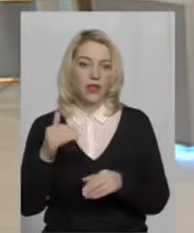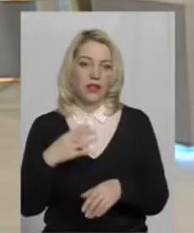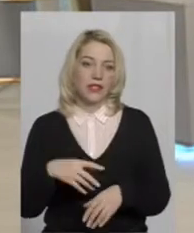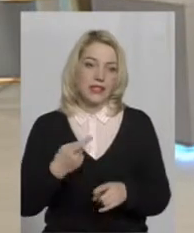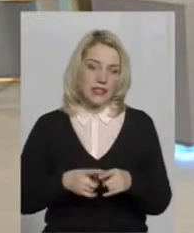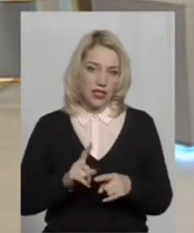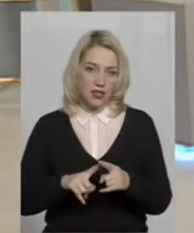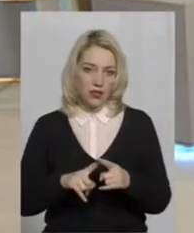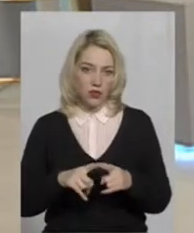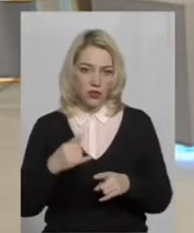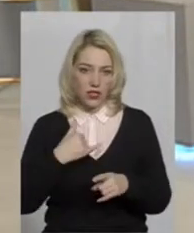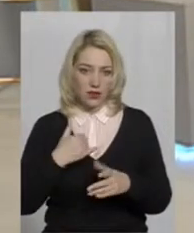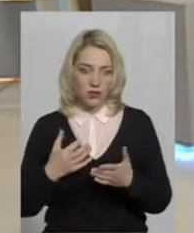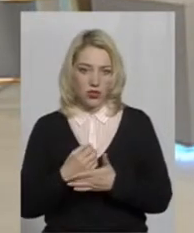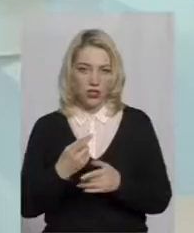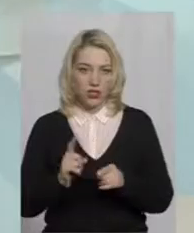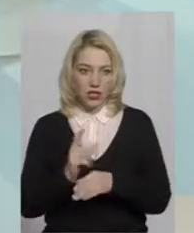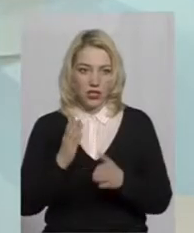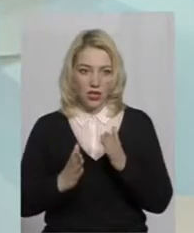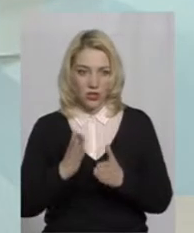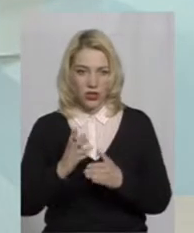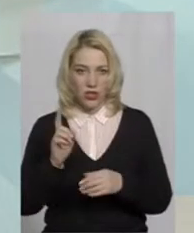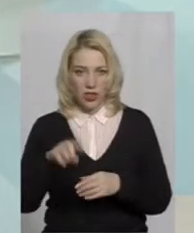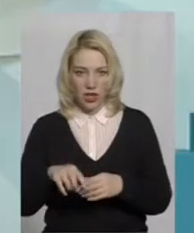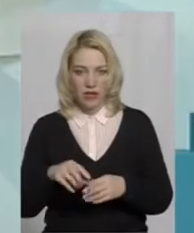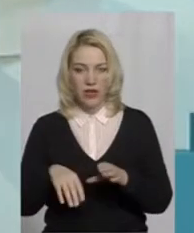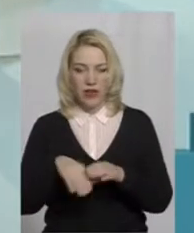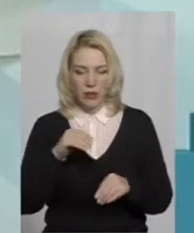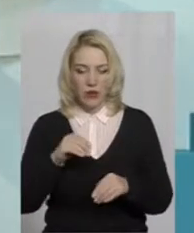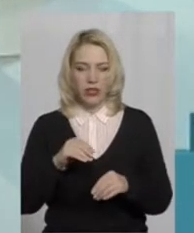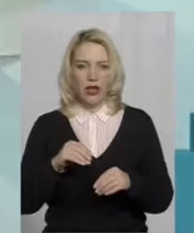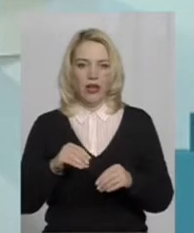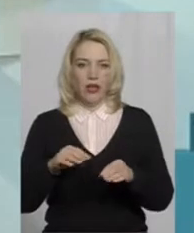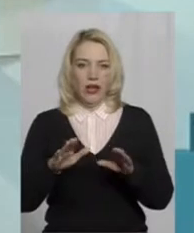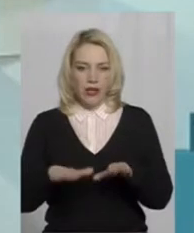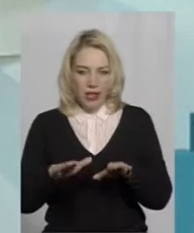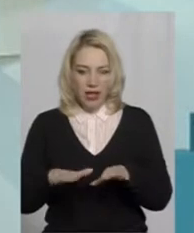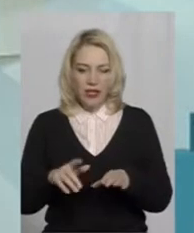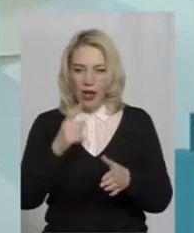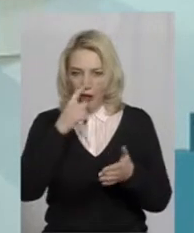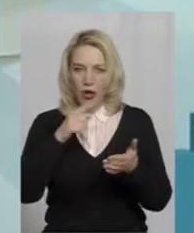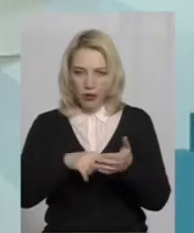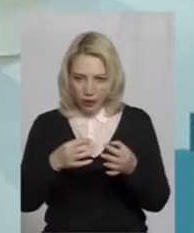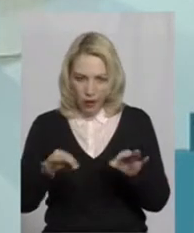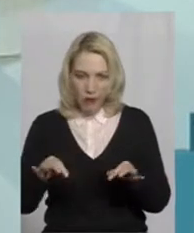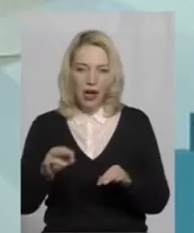Це у нас виходить так, що якщо даже виборча дільниця і доступна, то